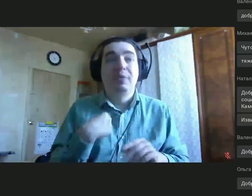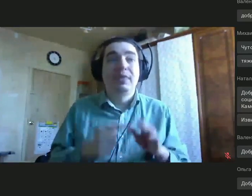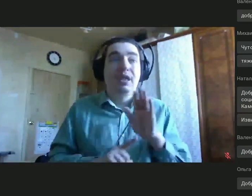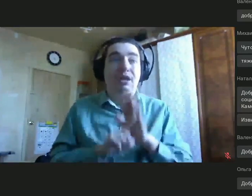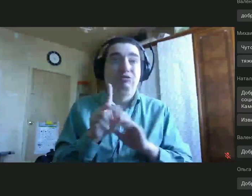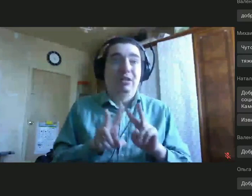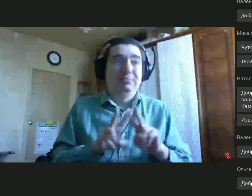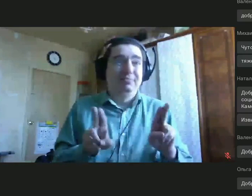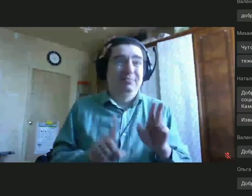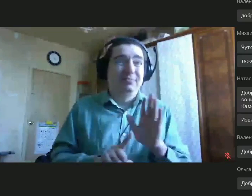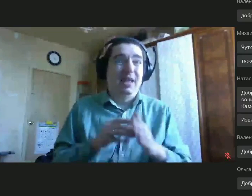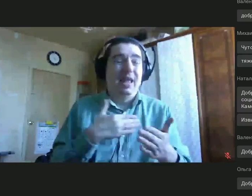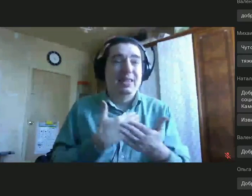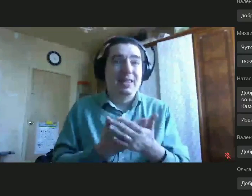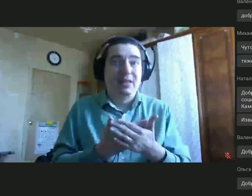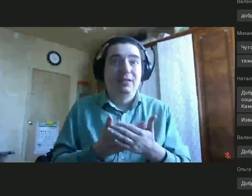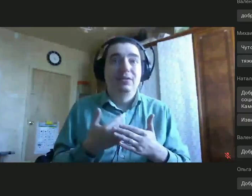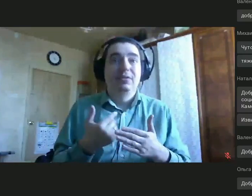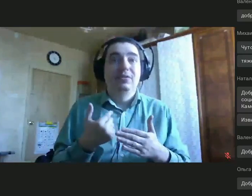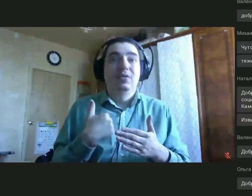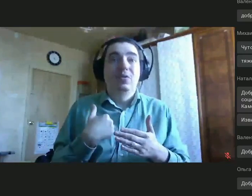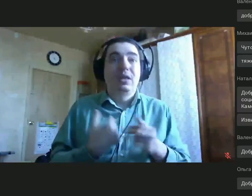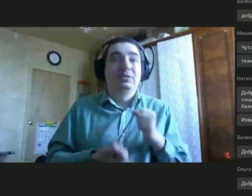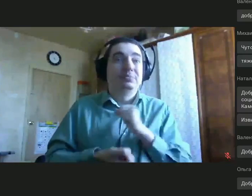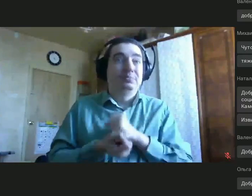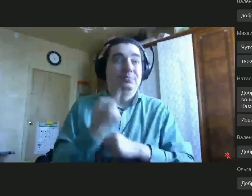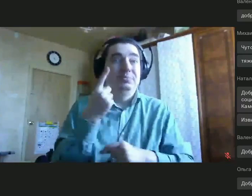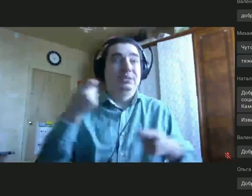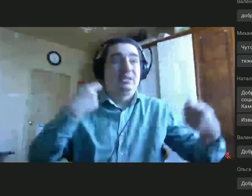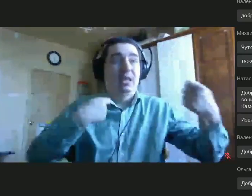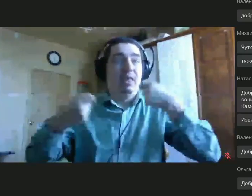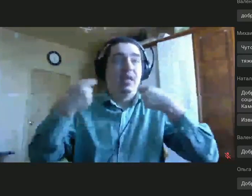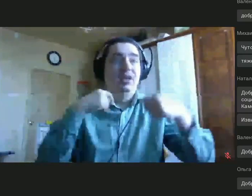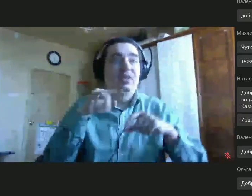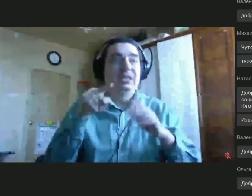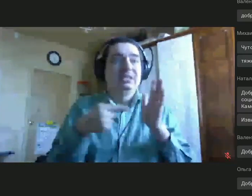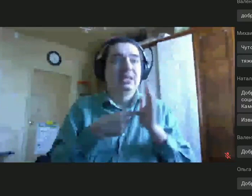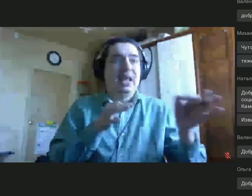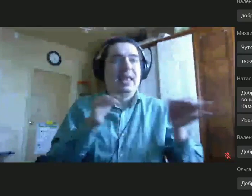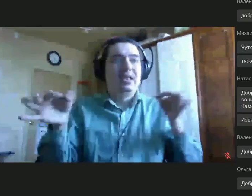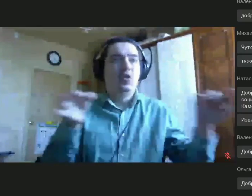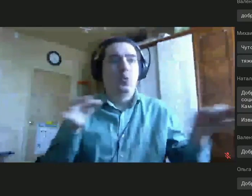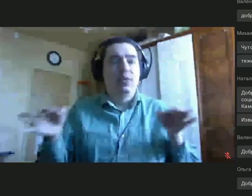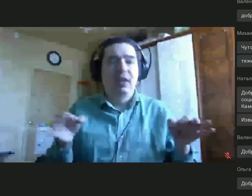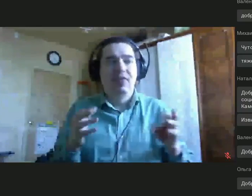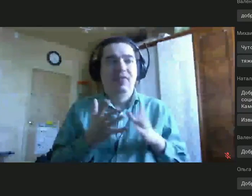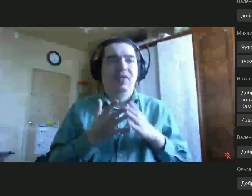подобного рода активность, к нам посыпались заявки из регионов, из деревень, из каких-то небольших городов, где